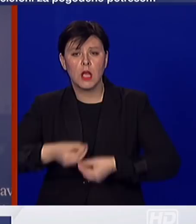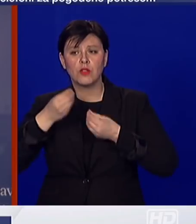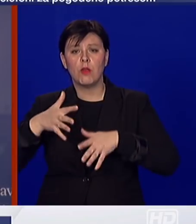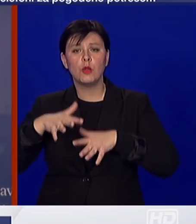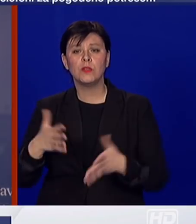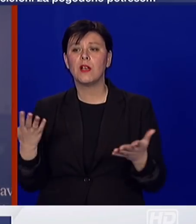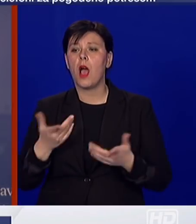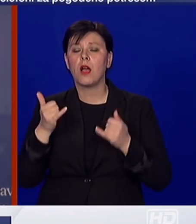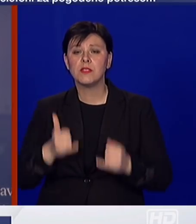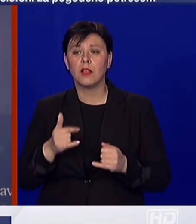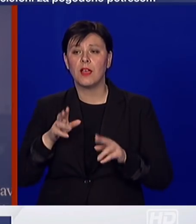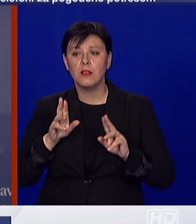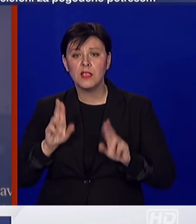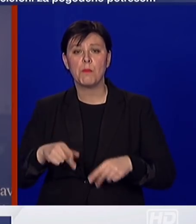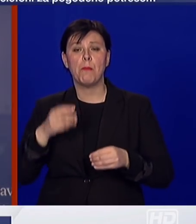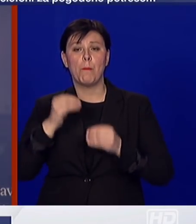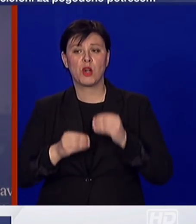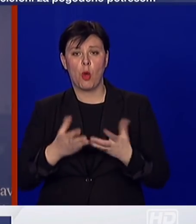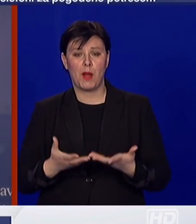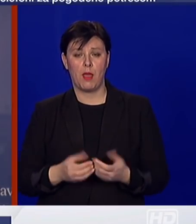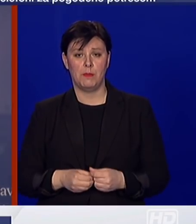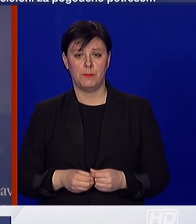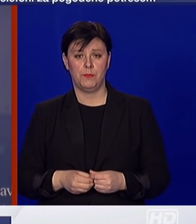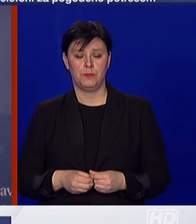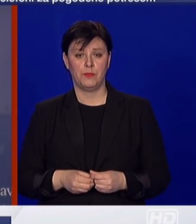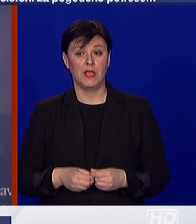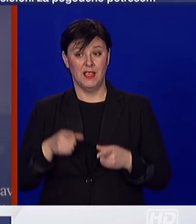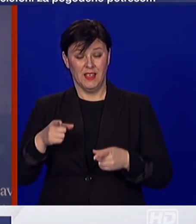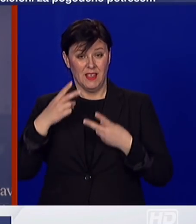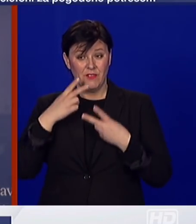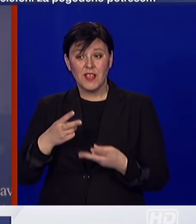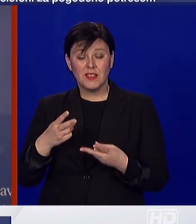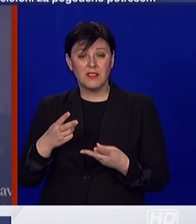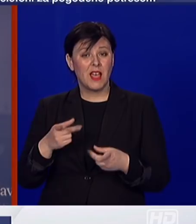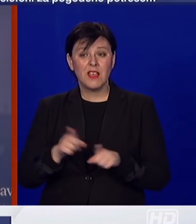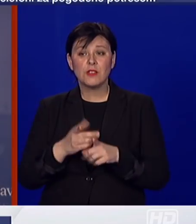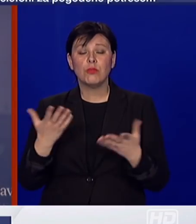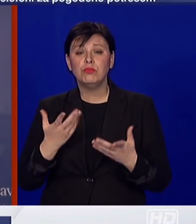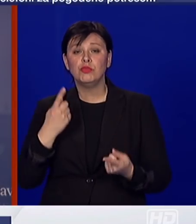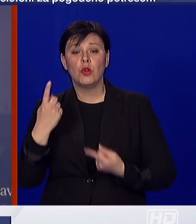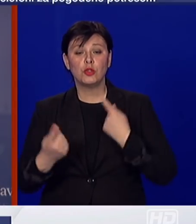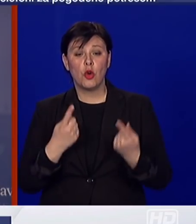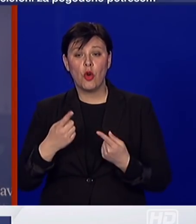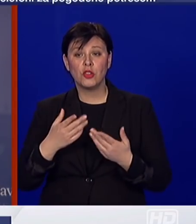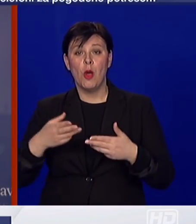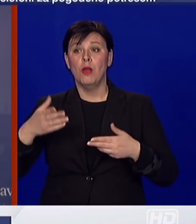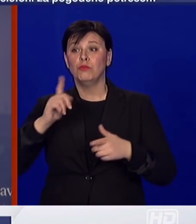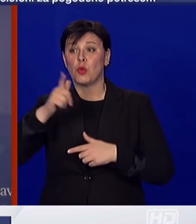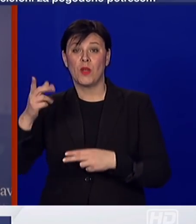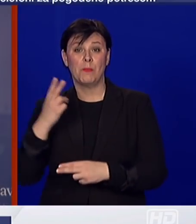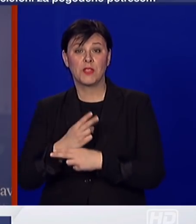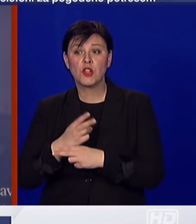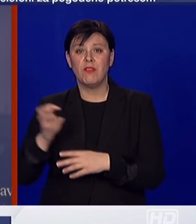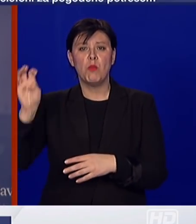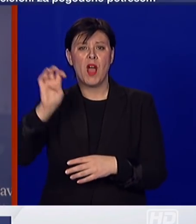kakvom se problemu radi. Pa vidite i sami što se događa oko nas, što se događa u